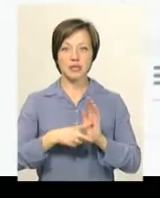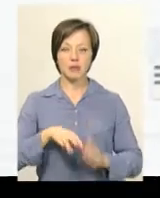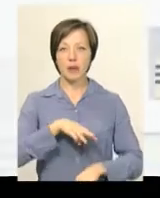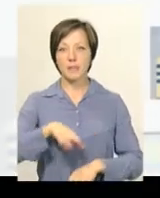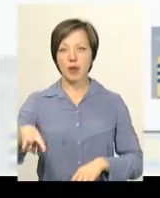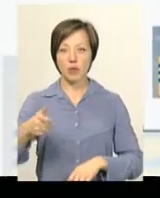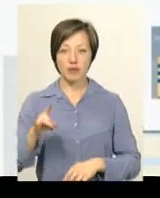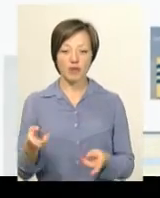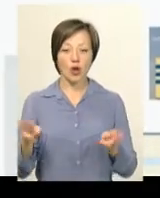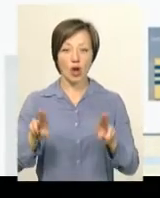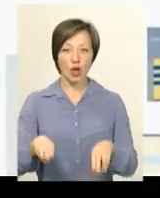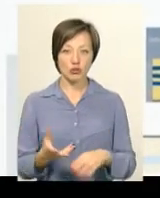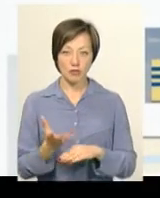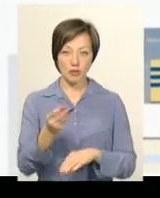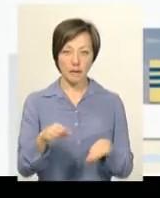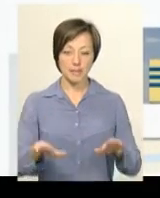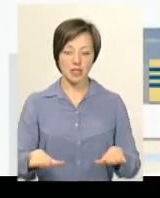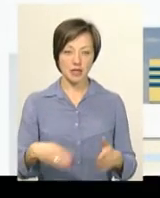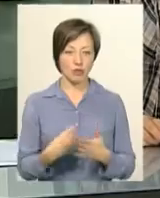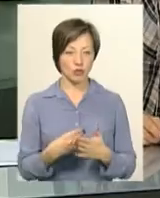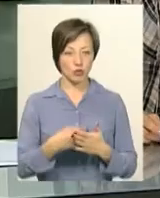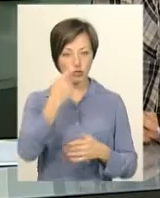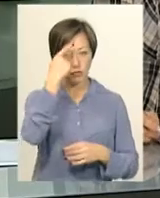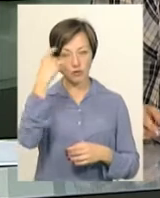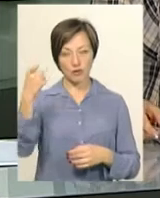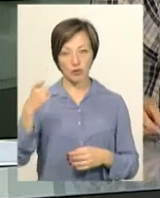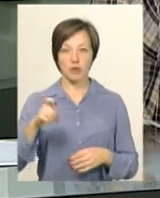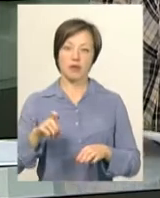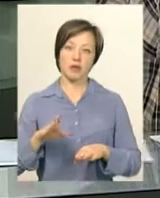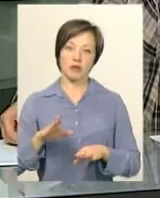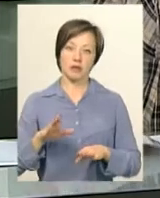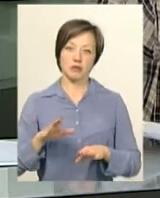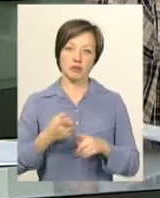грн. Решту дофінансують з місцевої казни, повідомив Олександр Чорнієвич.